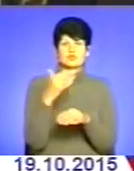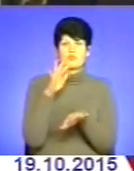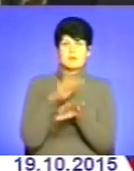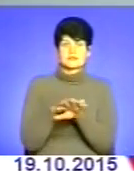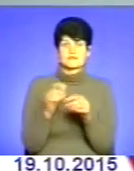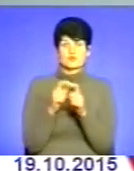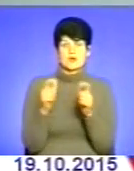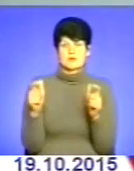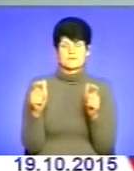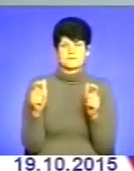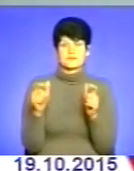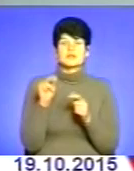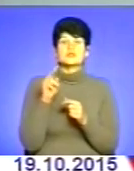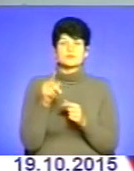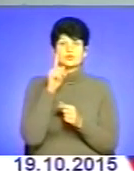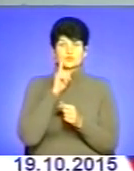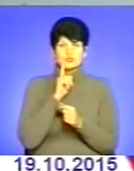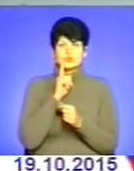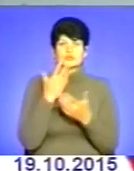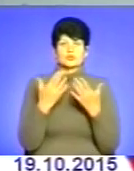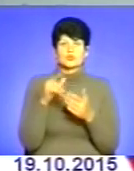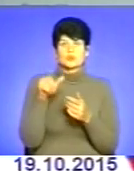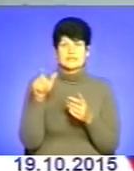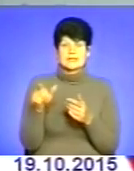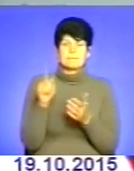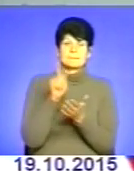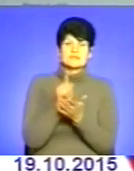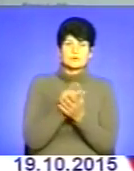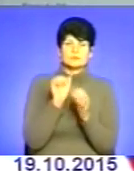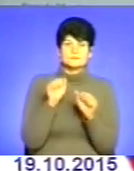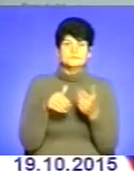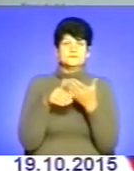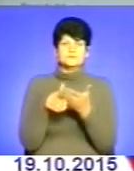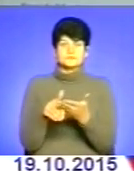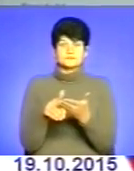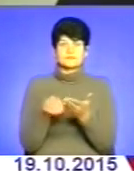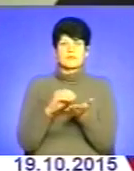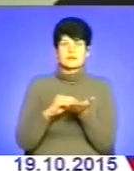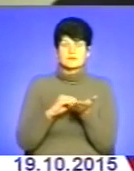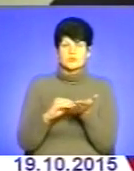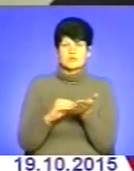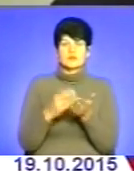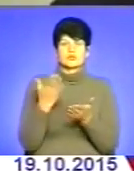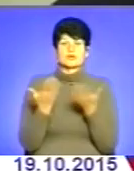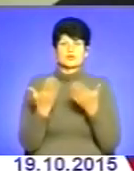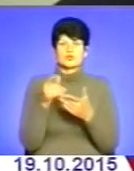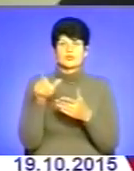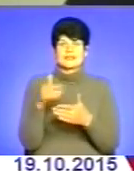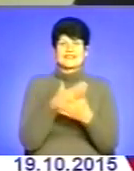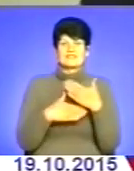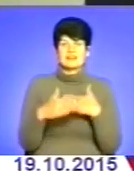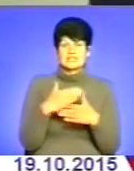картку Чим зручно, якщо людина пенсіонер, може внук допомогти Якщо людина інвалід, який складно